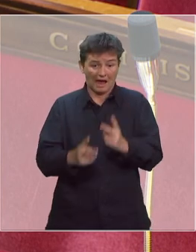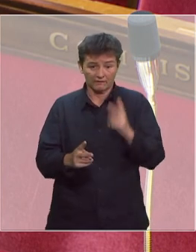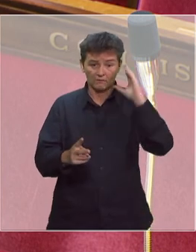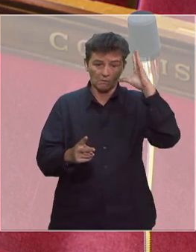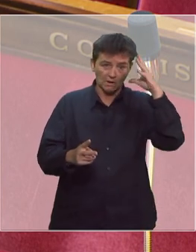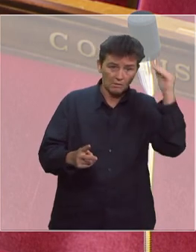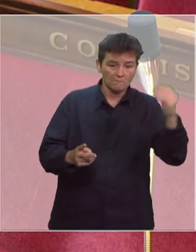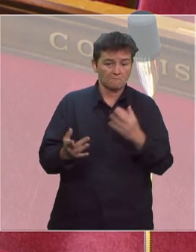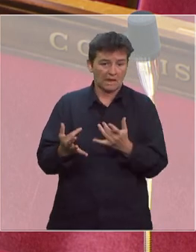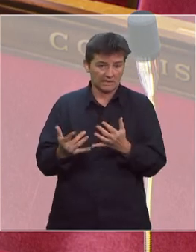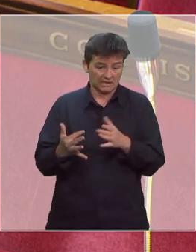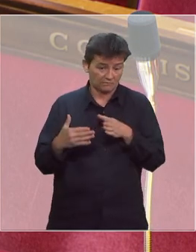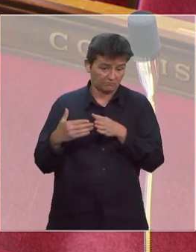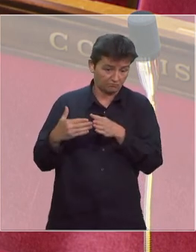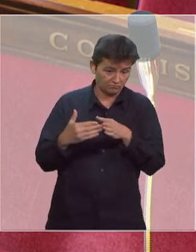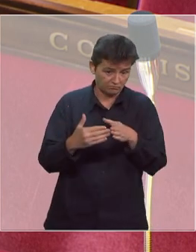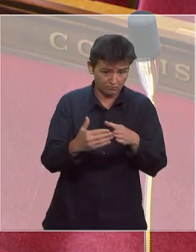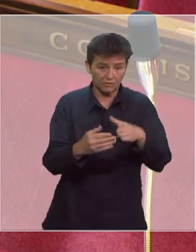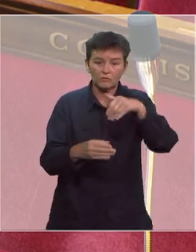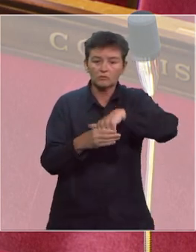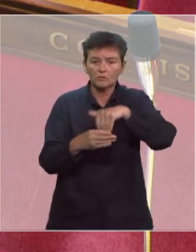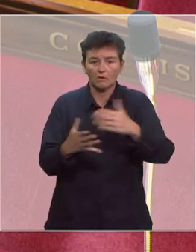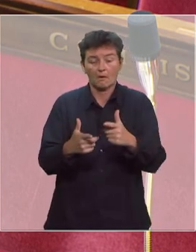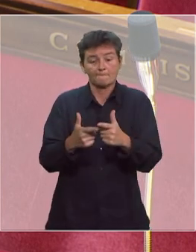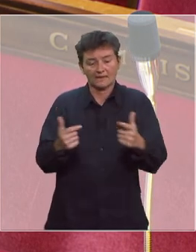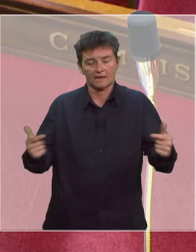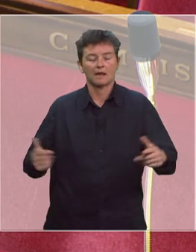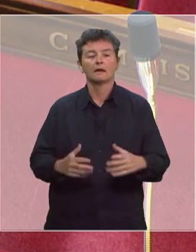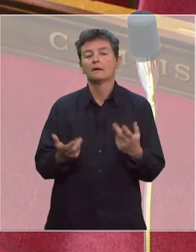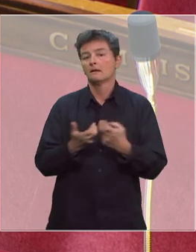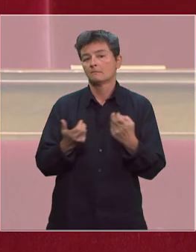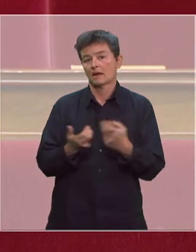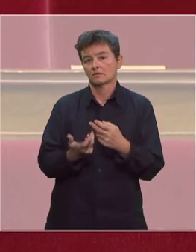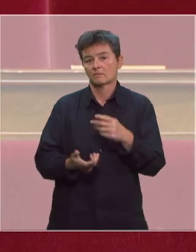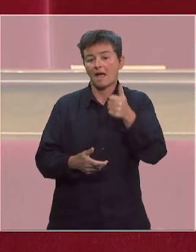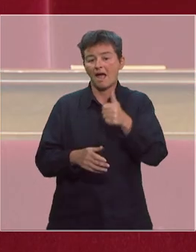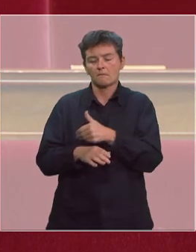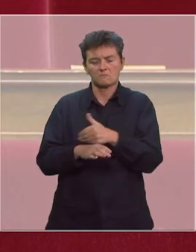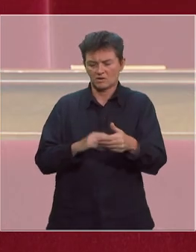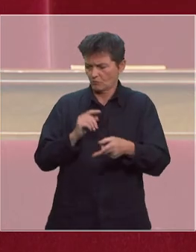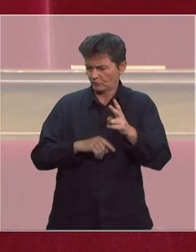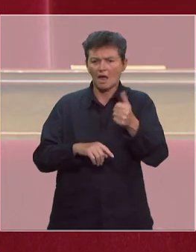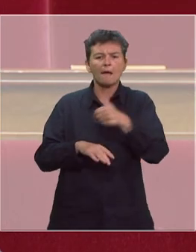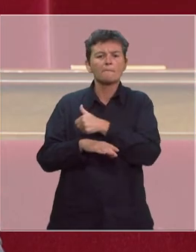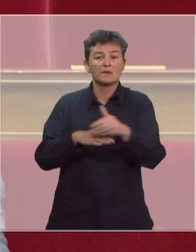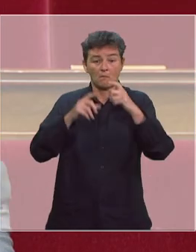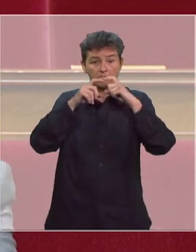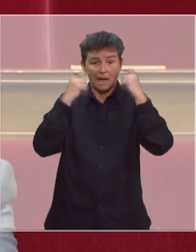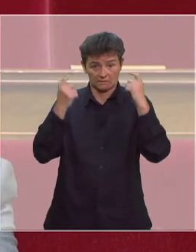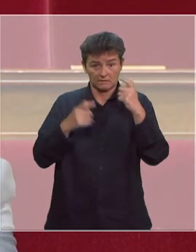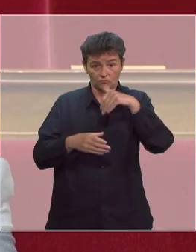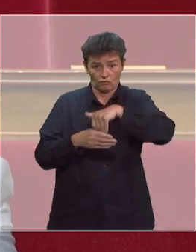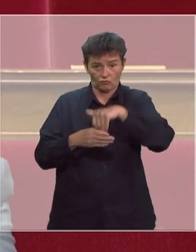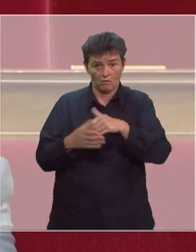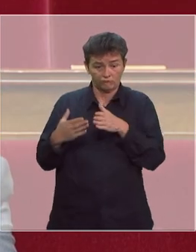sur l'ensemble de l'Antiguiane. Il transporte du matériel. Par exemple, un million, plus d'un million de masques aujourd'hui pour